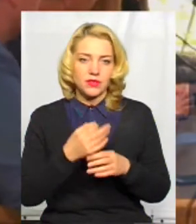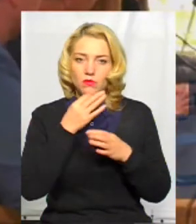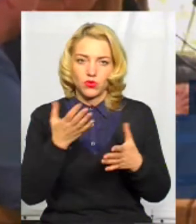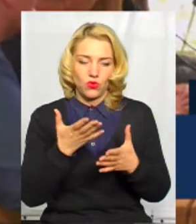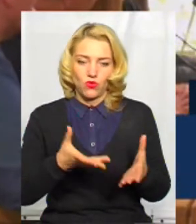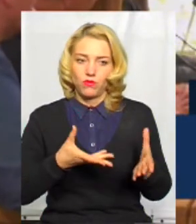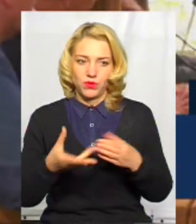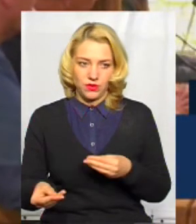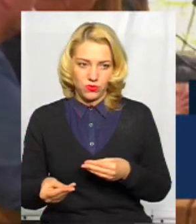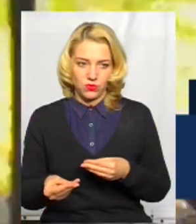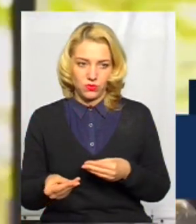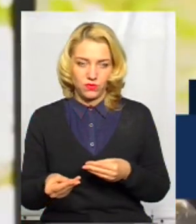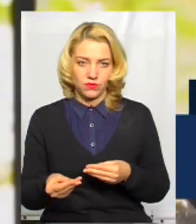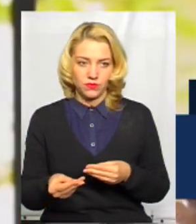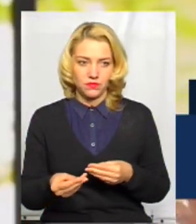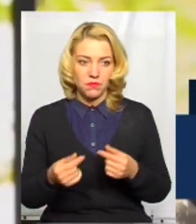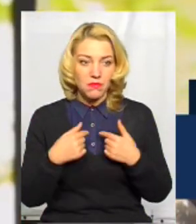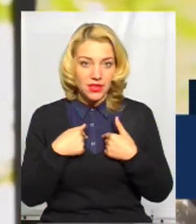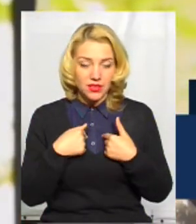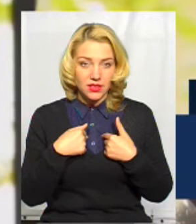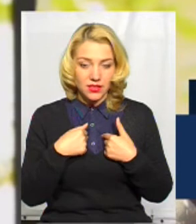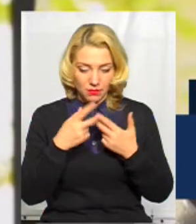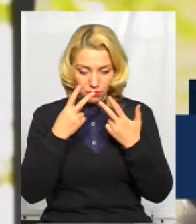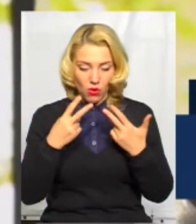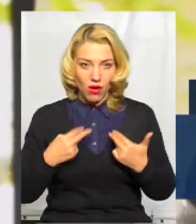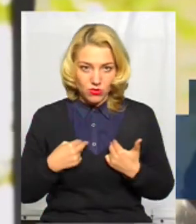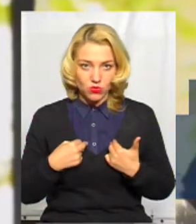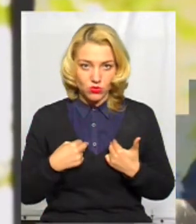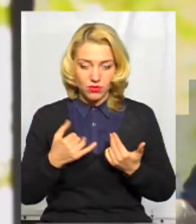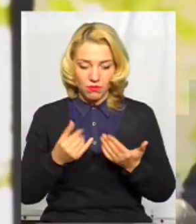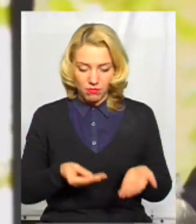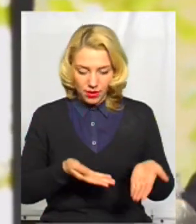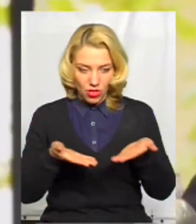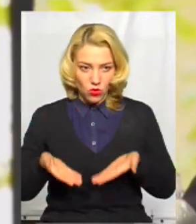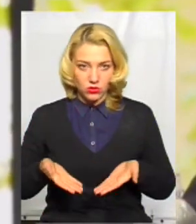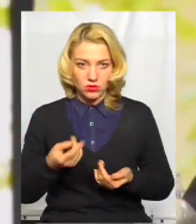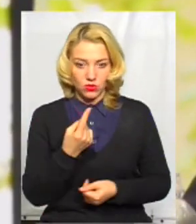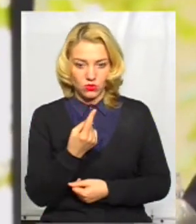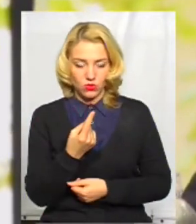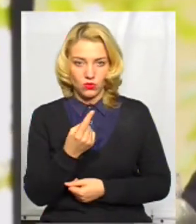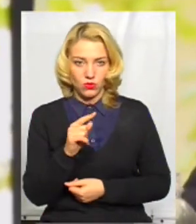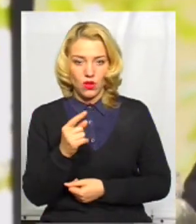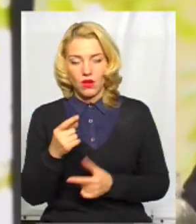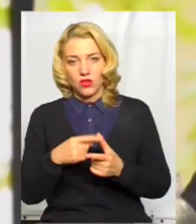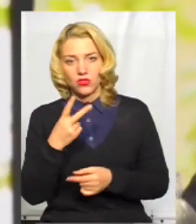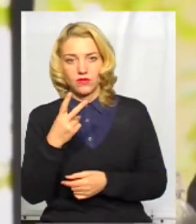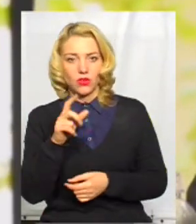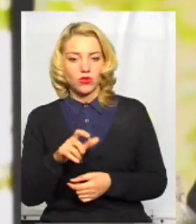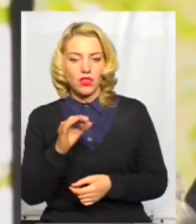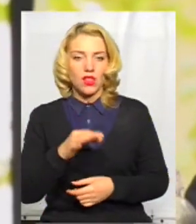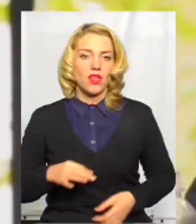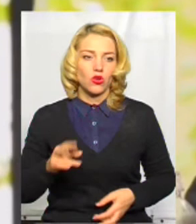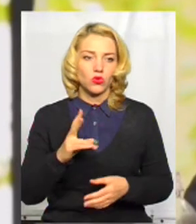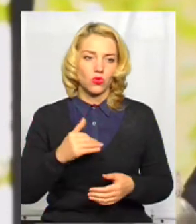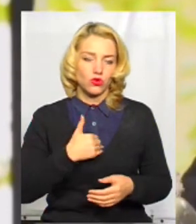впливу. Мені показують, приносять одну-дві людини на область, які хочуть